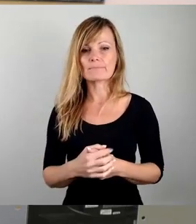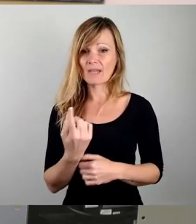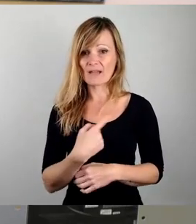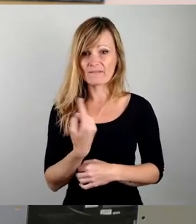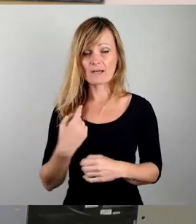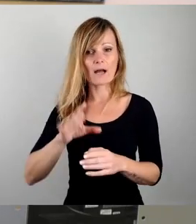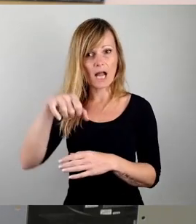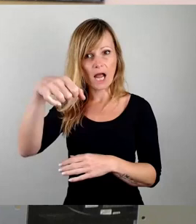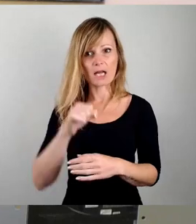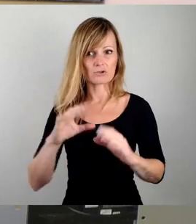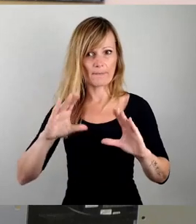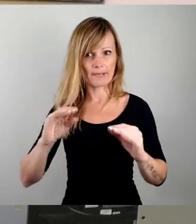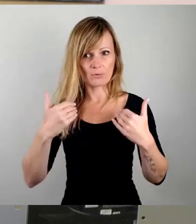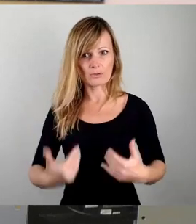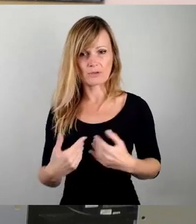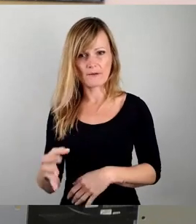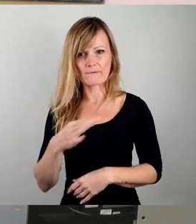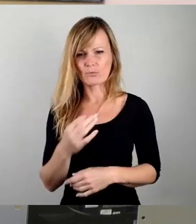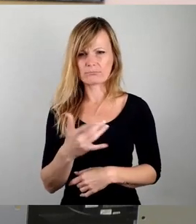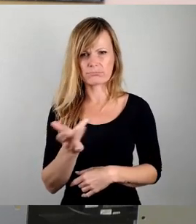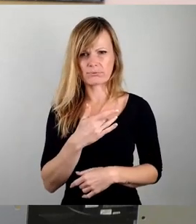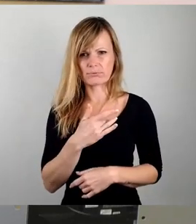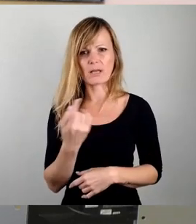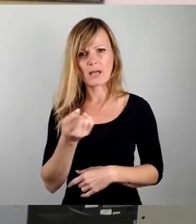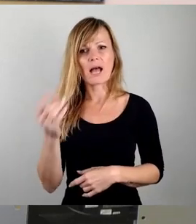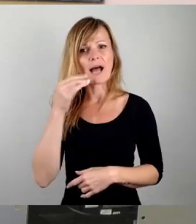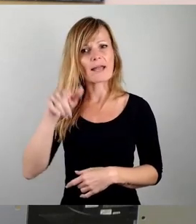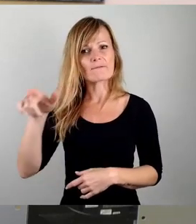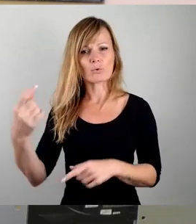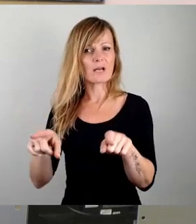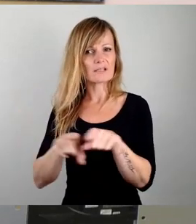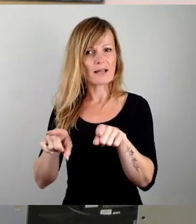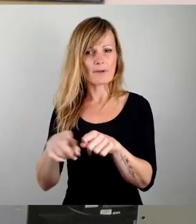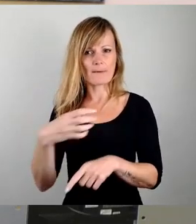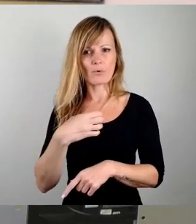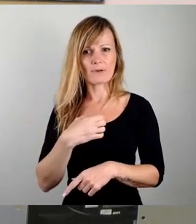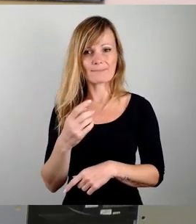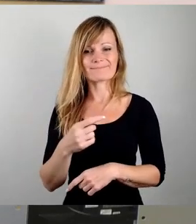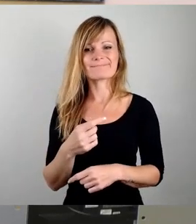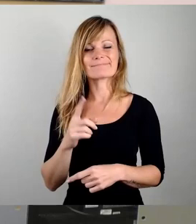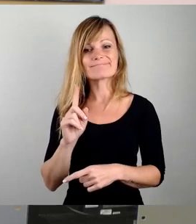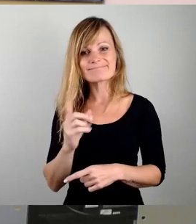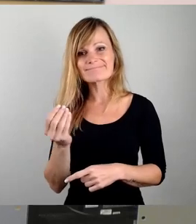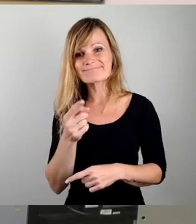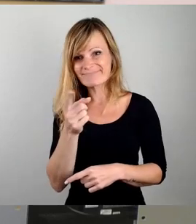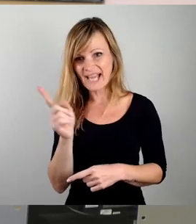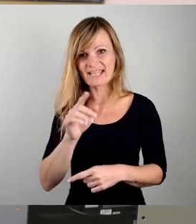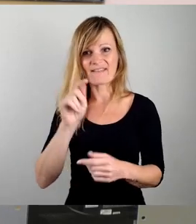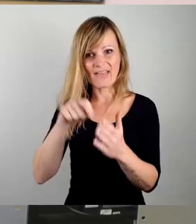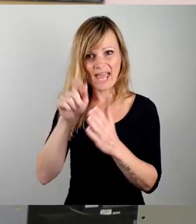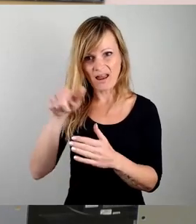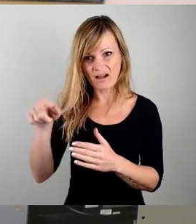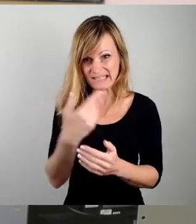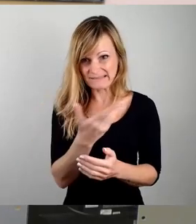Kopf, sondern auch den Anwohnern, die dann dasselbe Problem haben. Übrigens alles ihre Wähler. Ich bitte Sie daher, von den Abrissplänen der